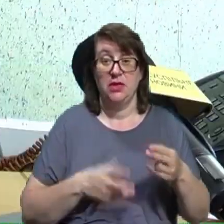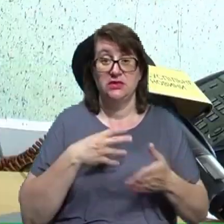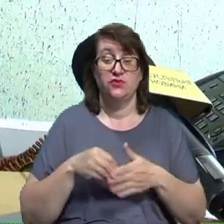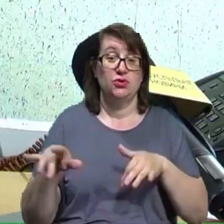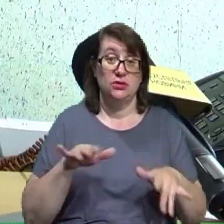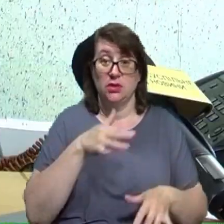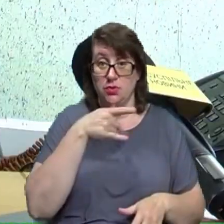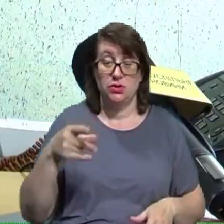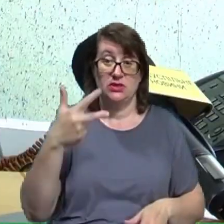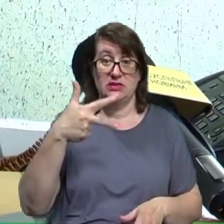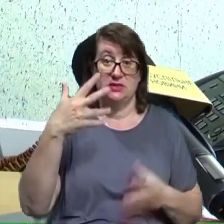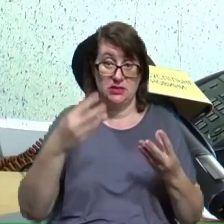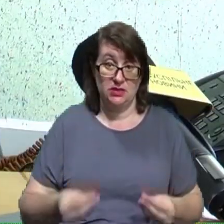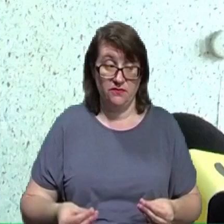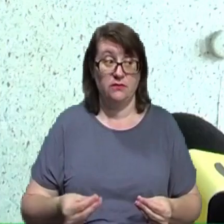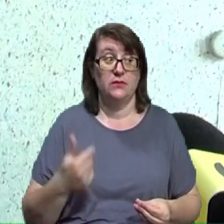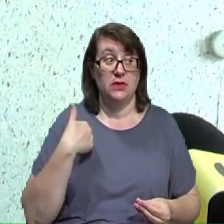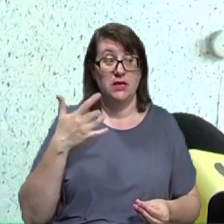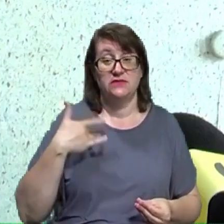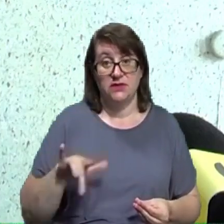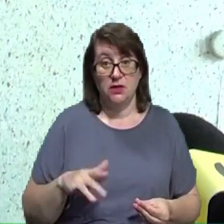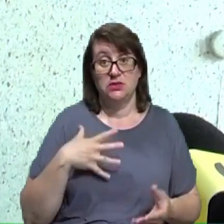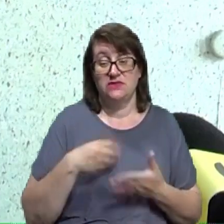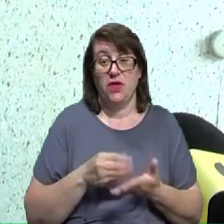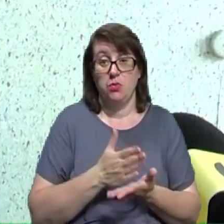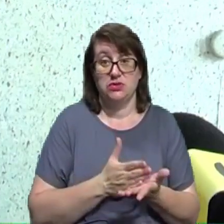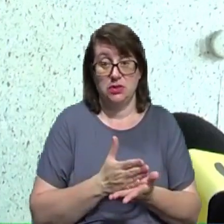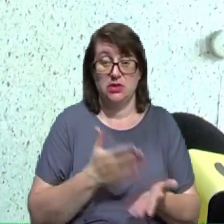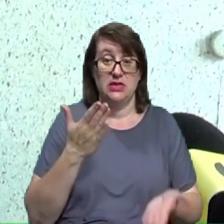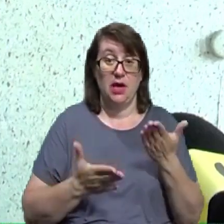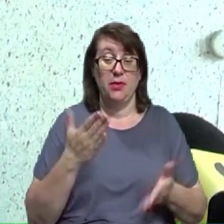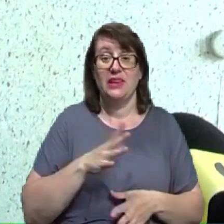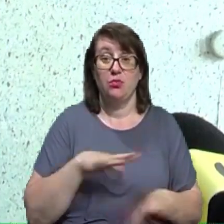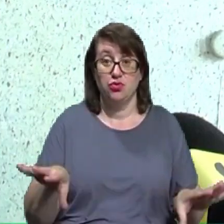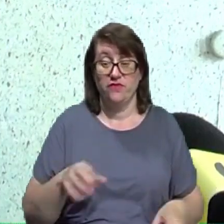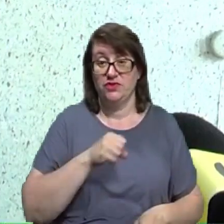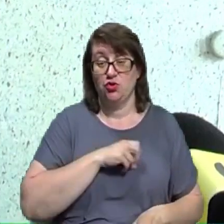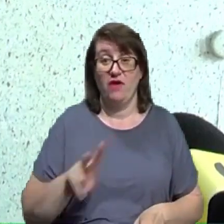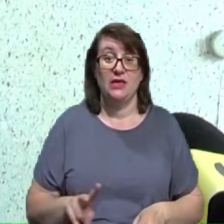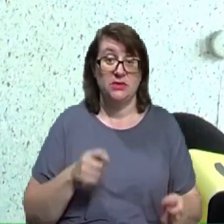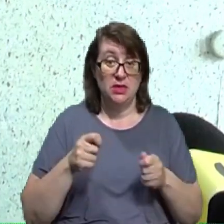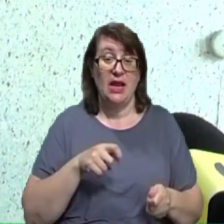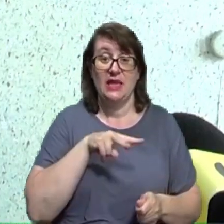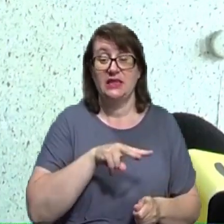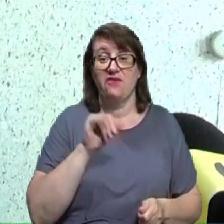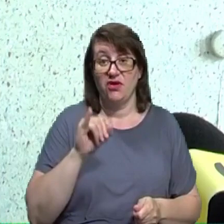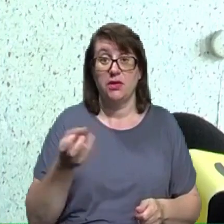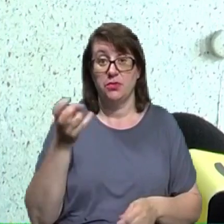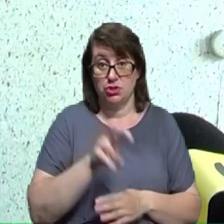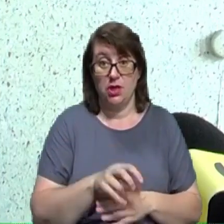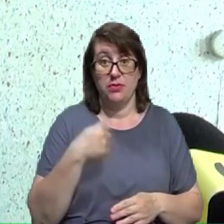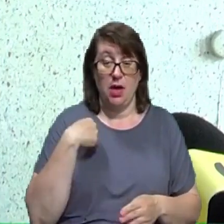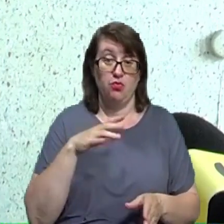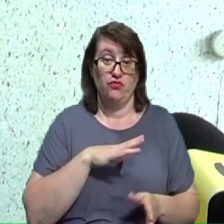днів. І я звільняюся зі своєї посади. Якби не було військової адміністрації, Ліда Івановна прийшла б, я б став секретарем, тому що я